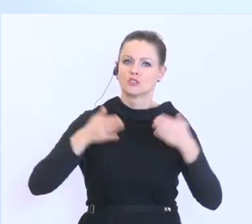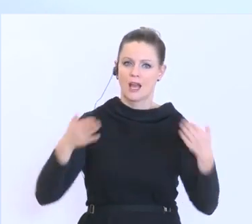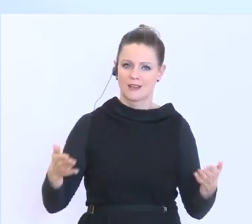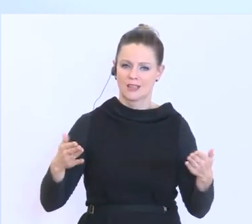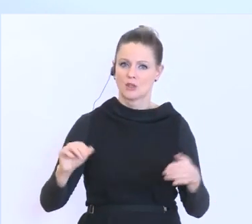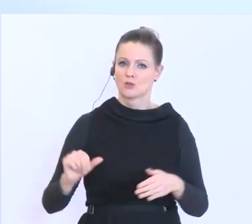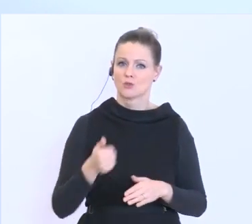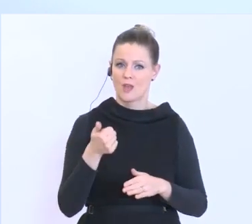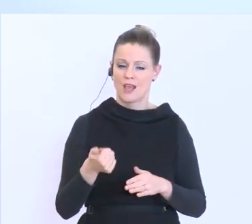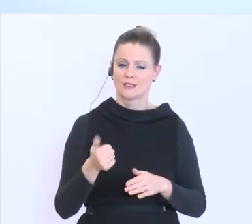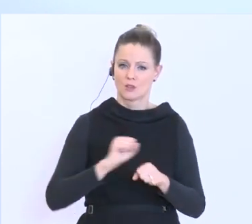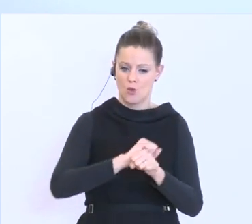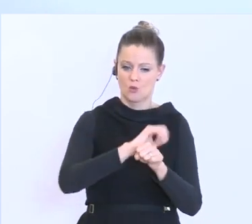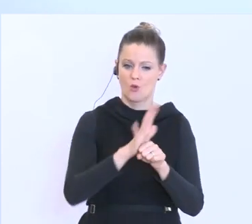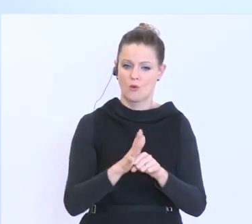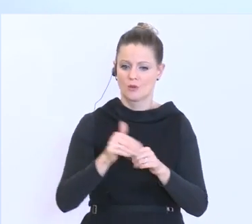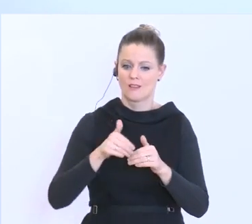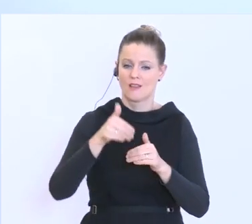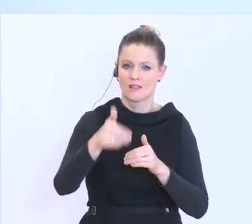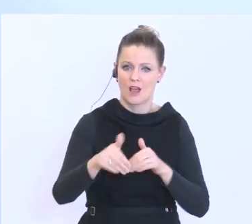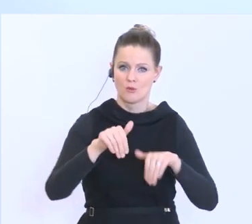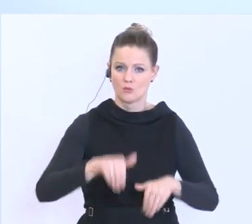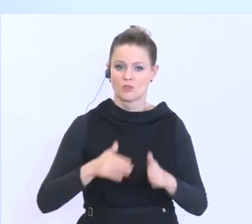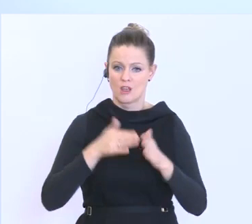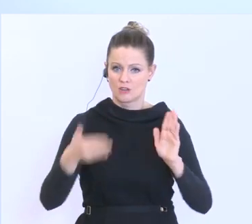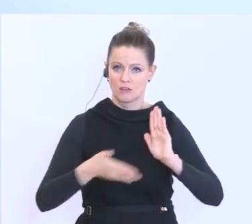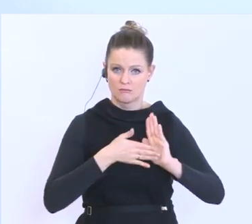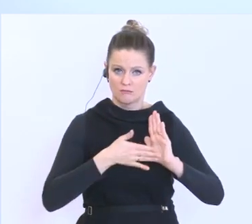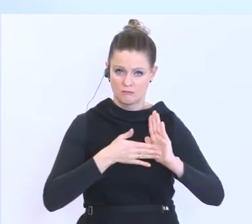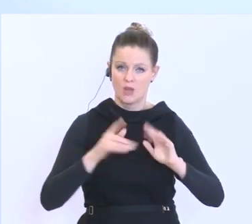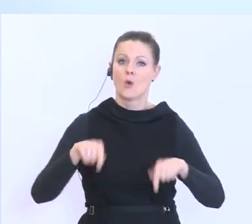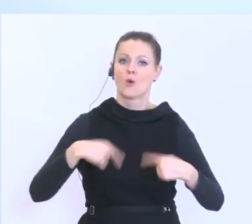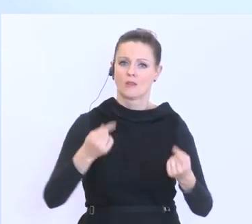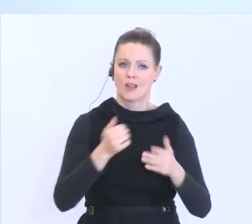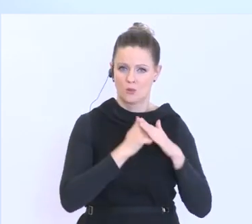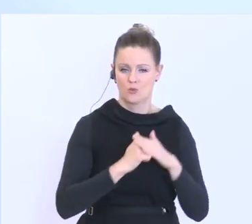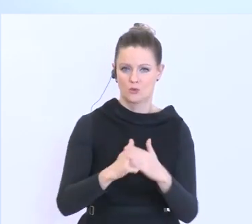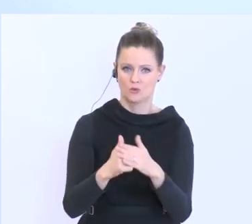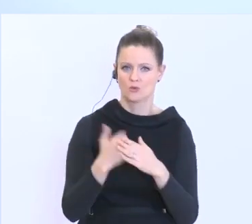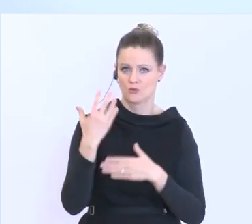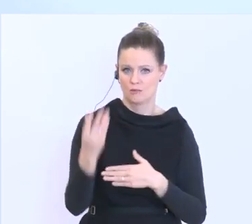muss ja auch nach Corona ein Schaden nachgewiesen werden und dann wird eine entsprechende Unterstützung